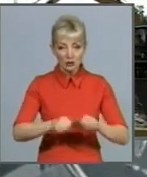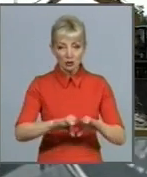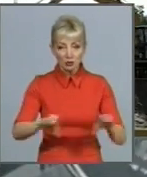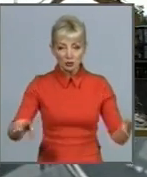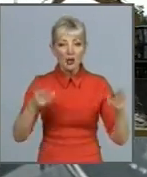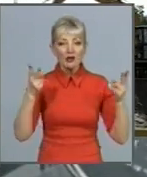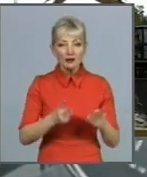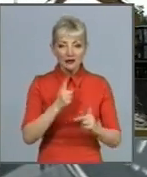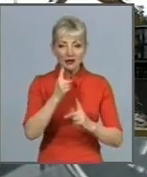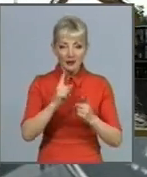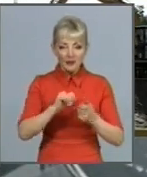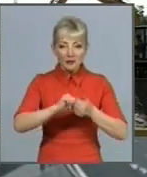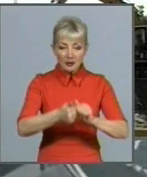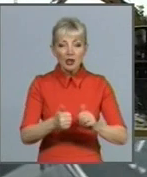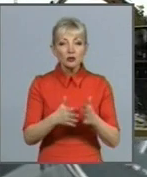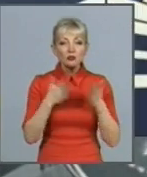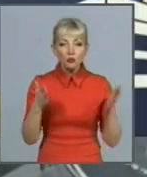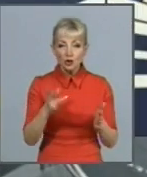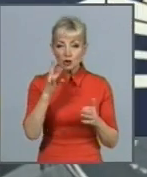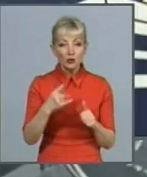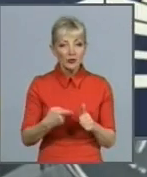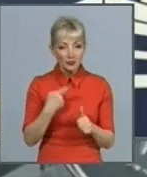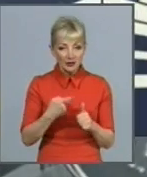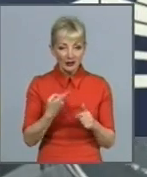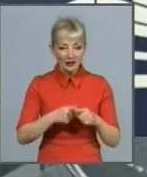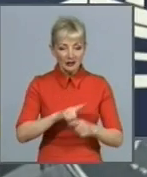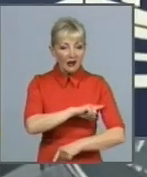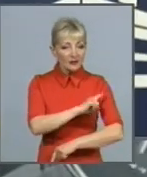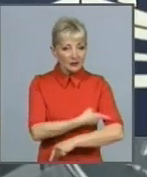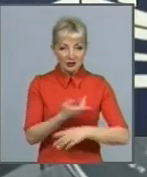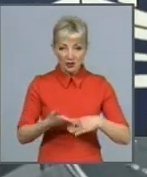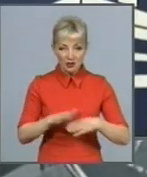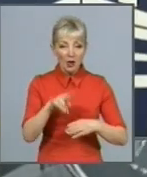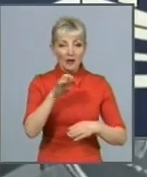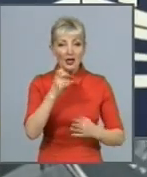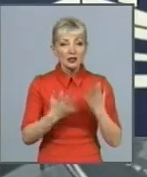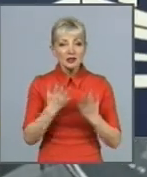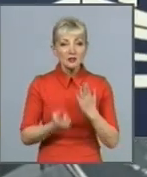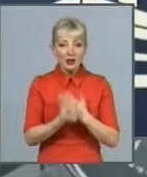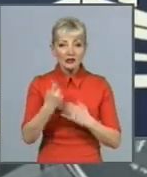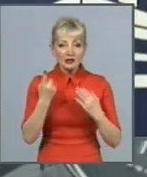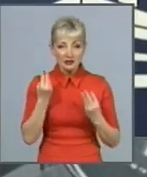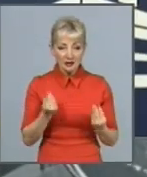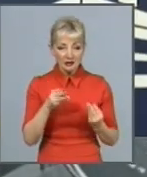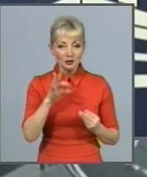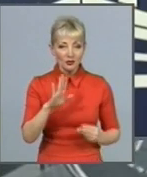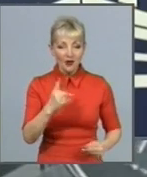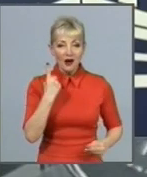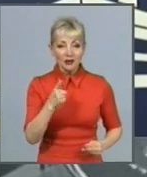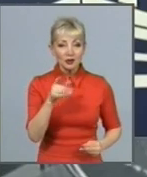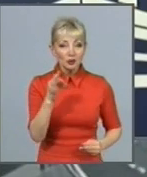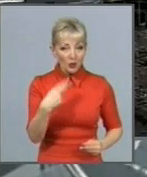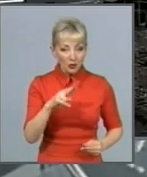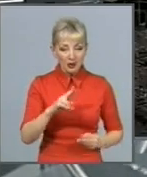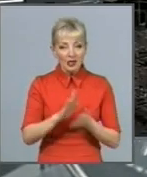Але, во-первых, це физически тяжело. Тому, навіть якщо з'являться гроші, то в один рік ситуацію кардинально